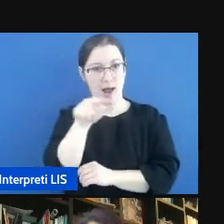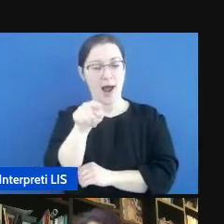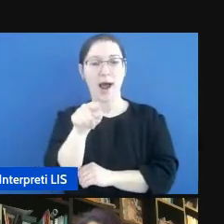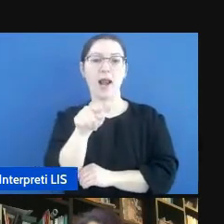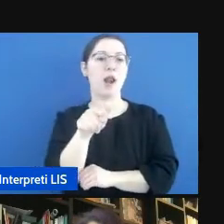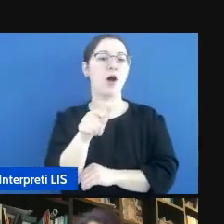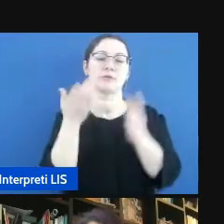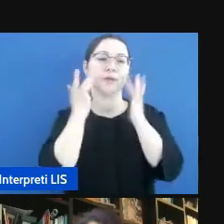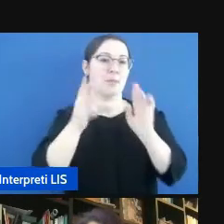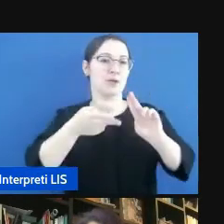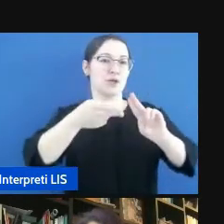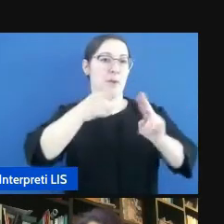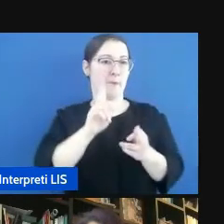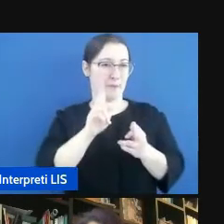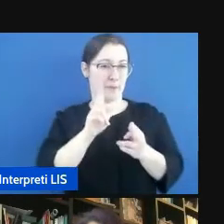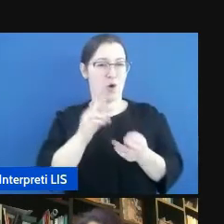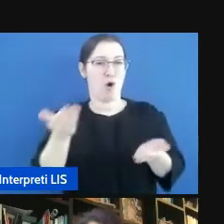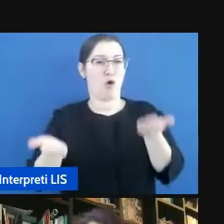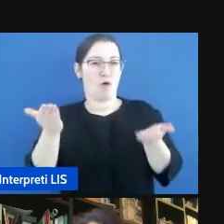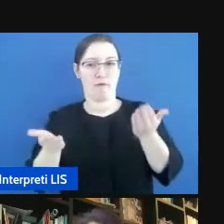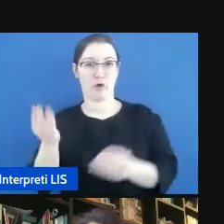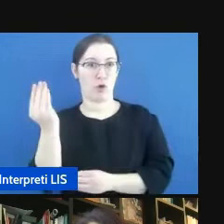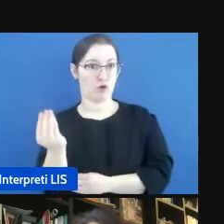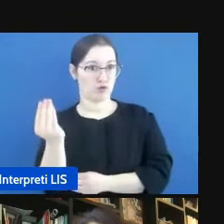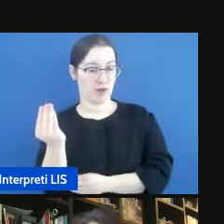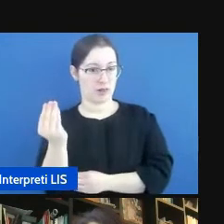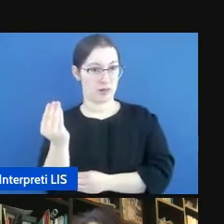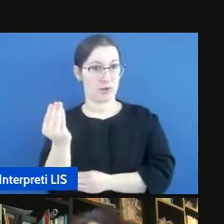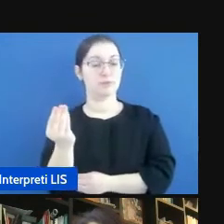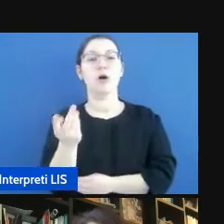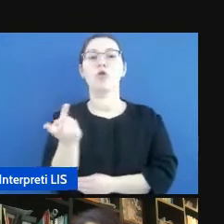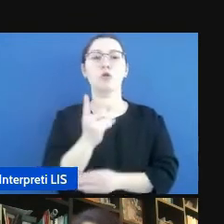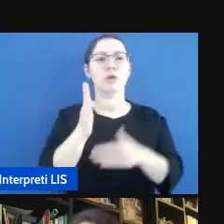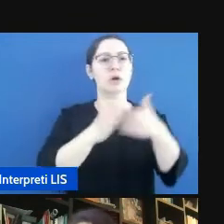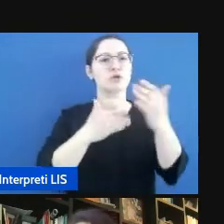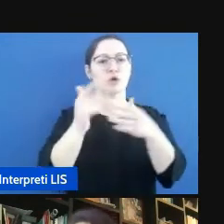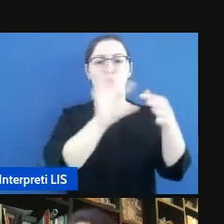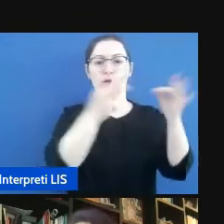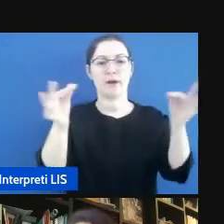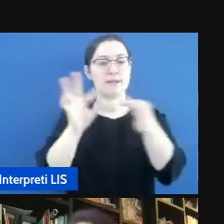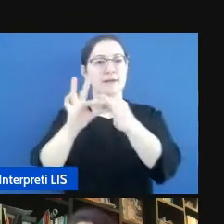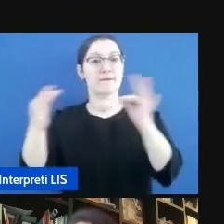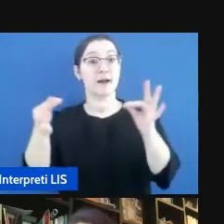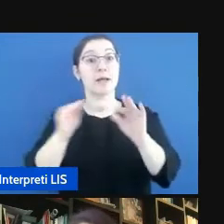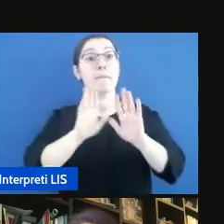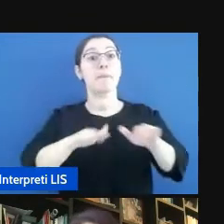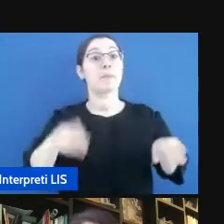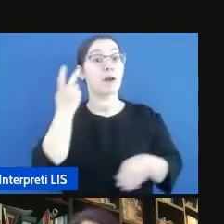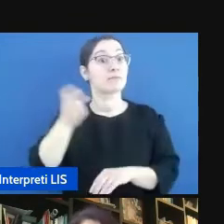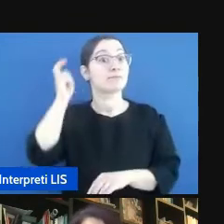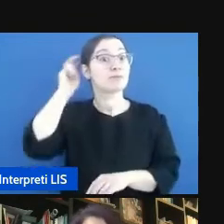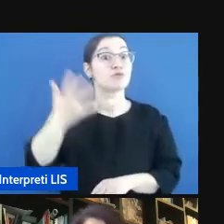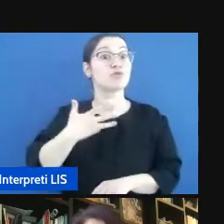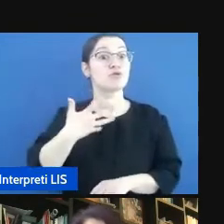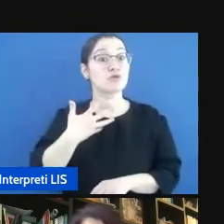sull'oggetto però per entrambe le strutture i bambini con impianto cocleare hanno un punteggio più basso,